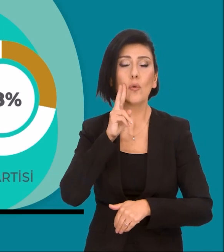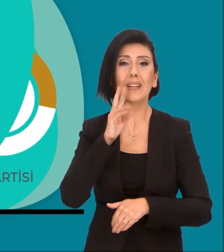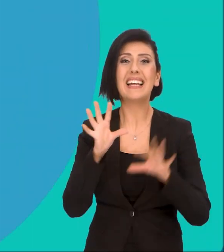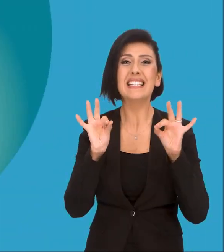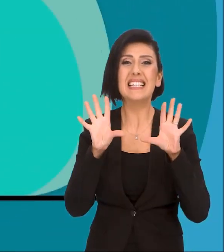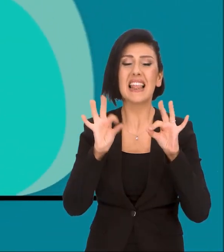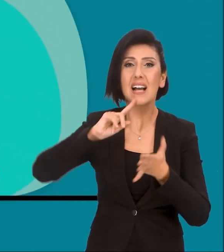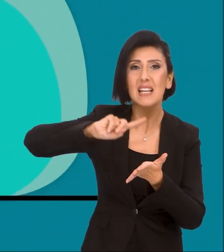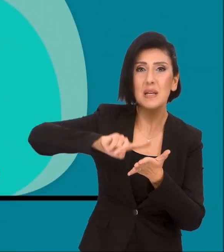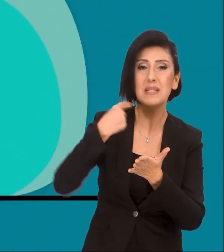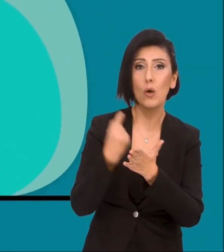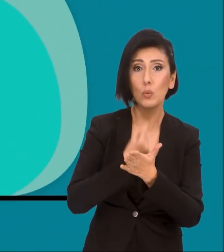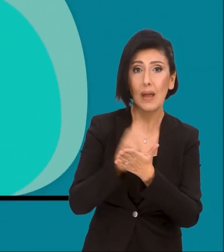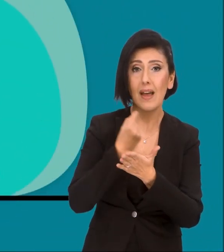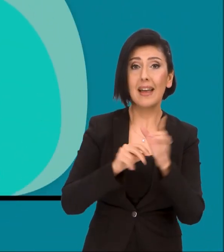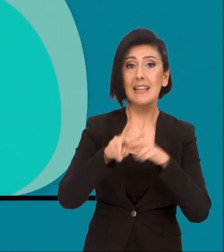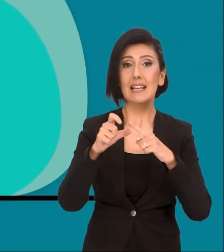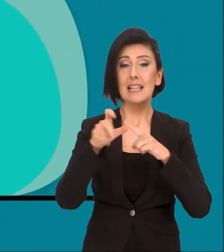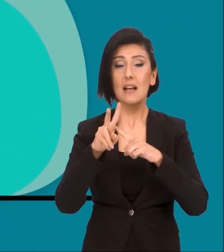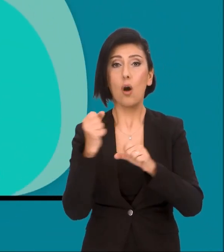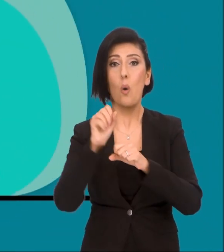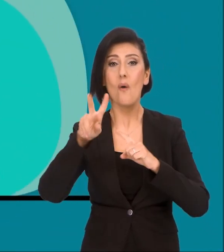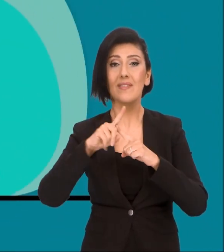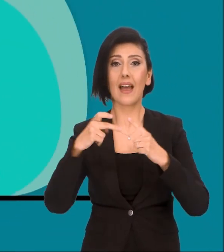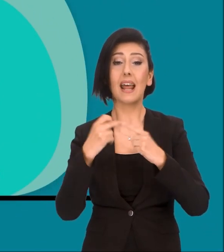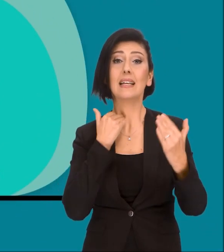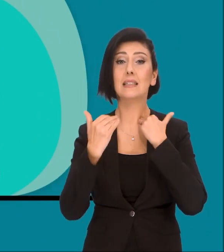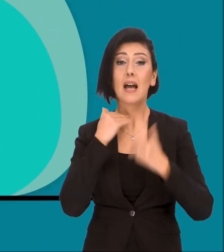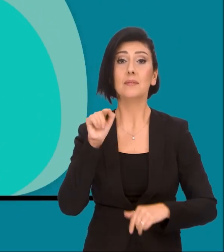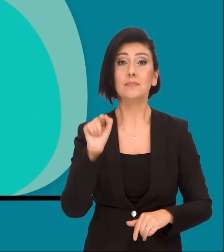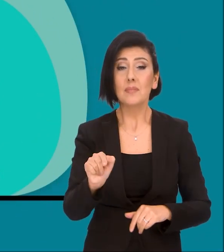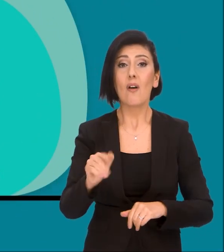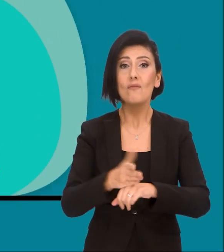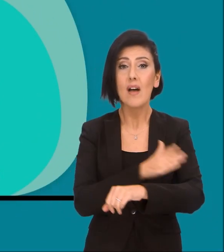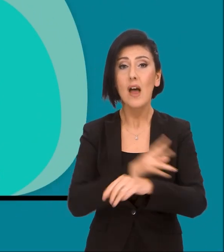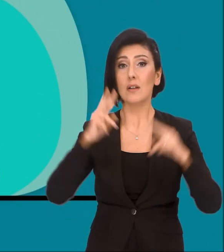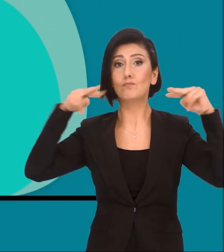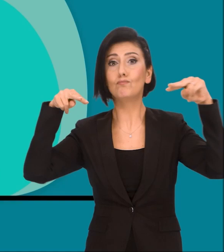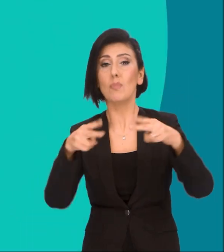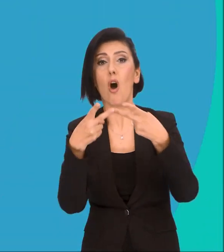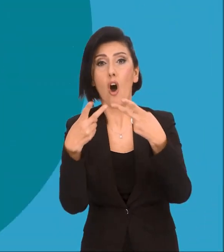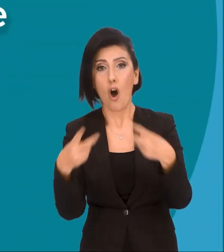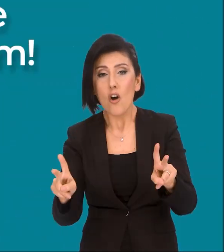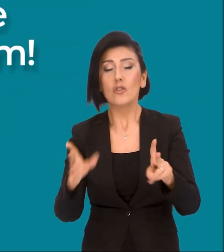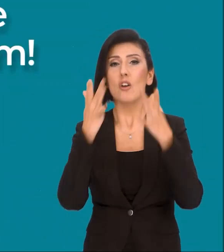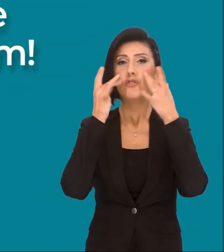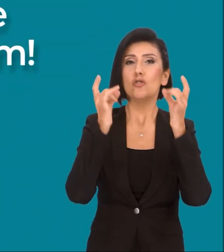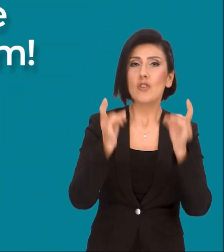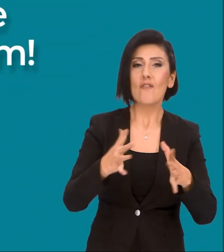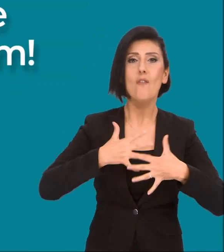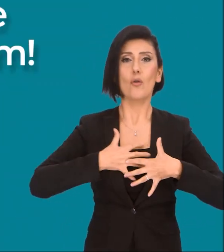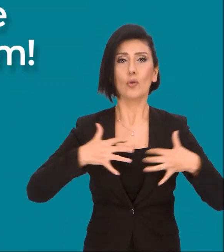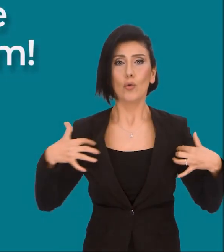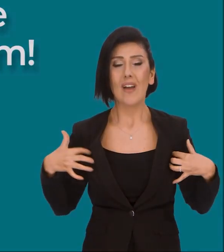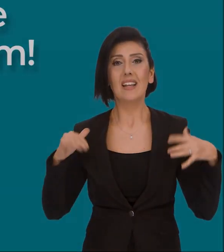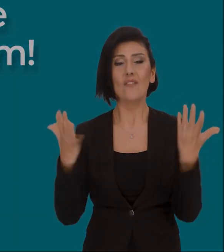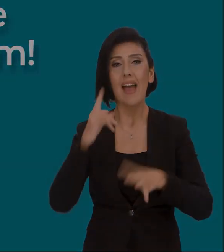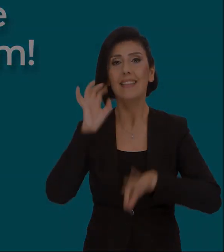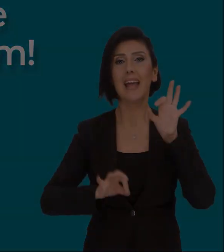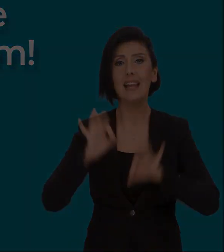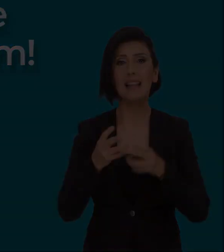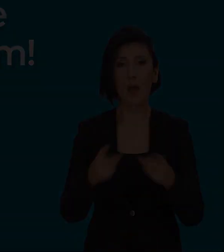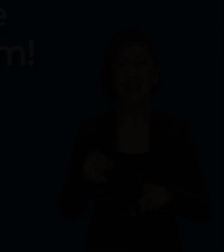ıslak imzalı tutanaklar YSK.gov.tr internet adresinden vatandaşlarımızın erişimine açılır. Şeffaf, güvenilir ve